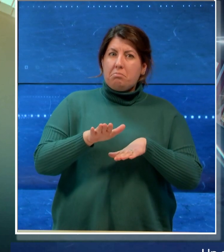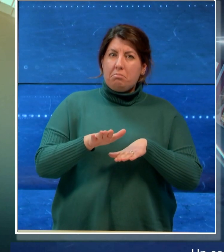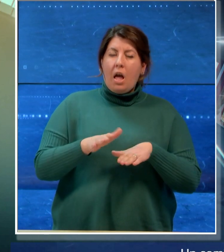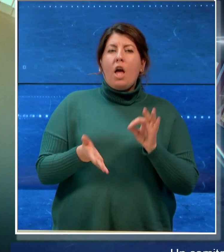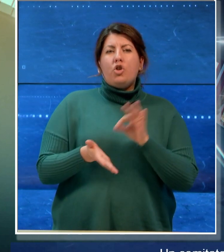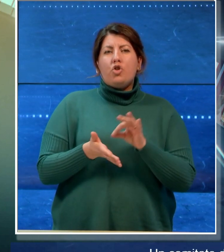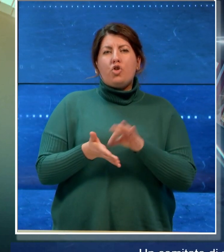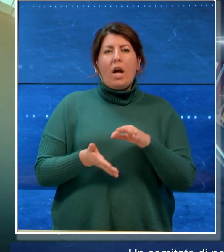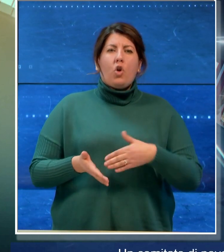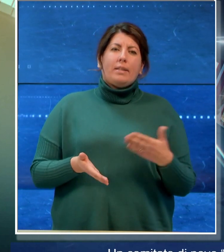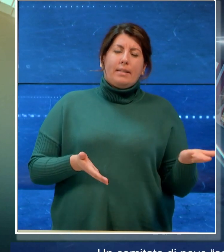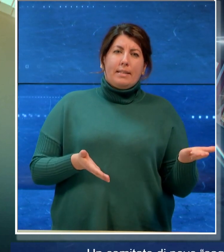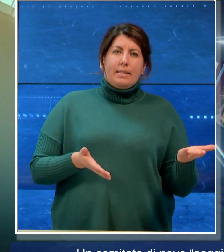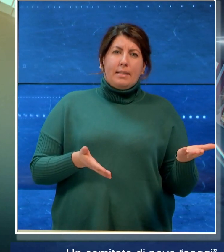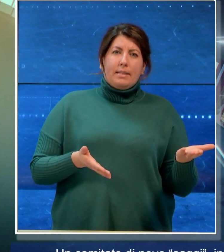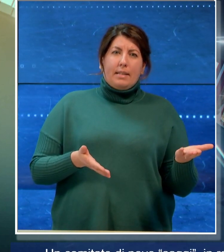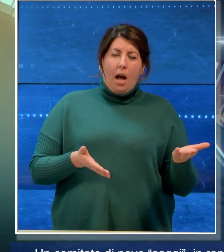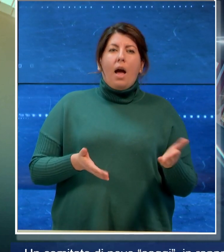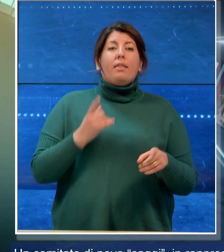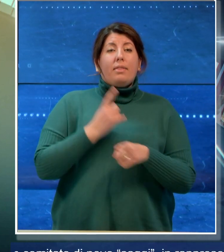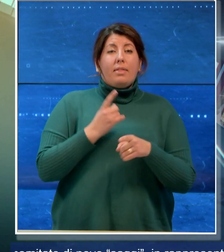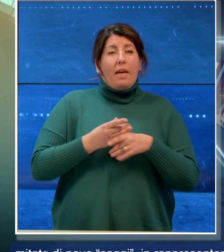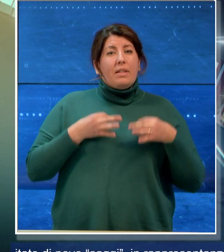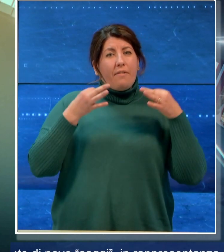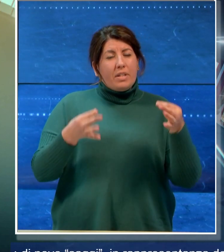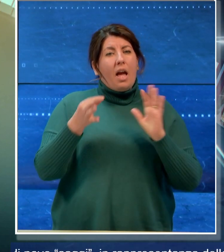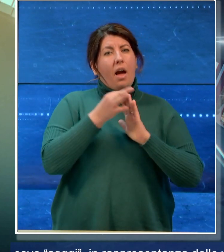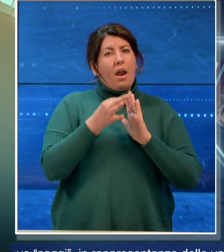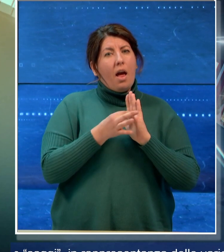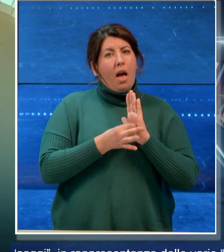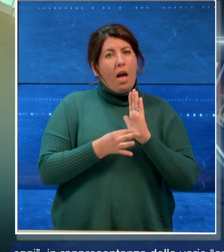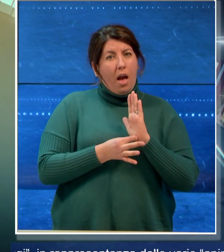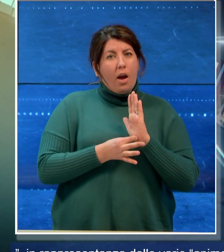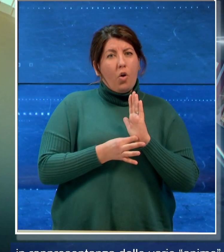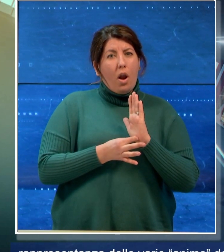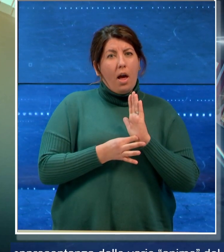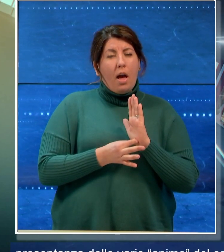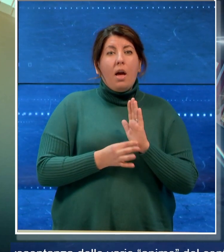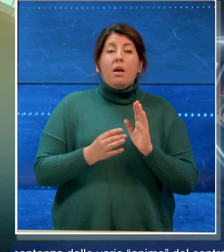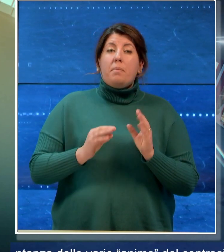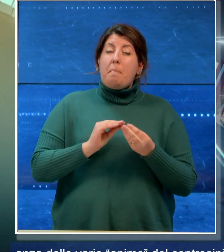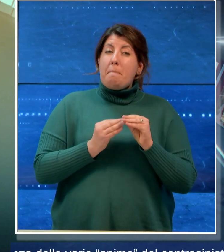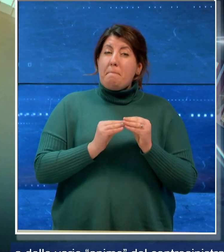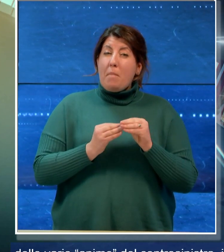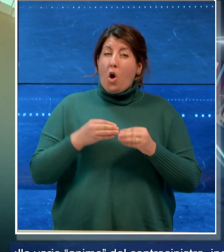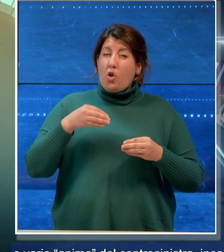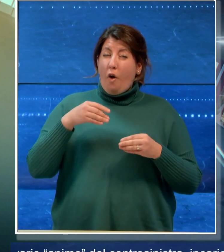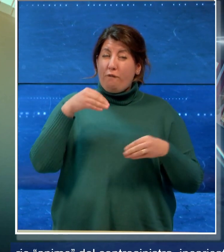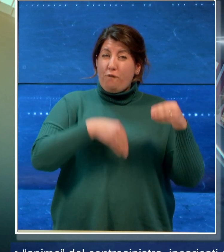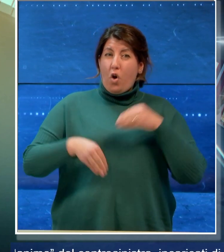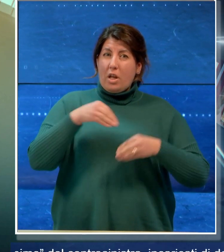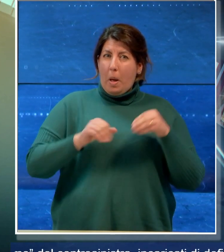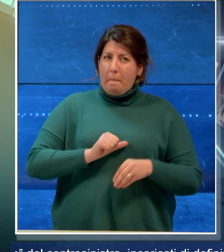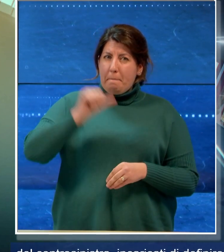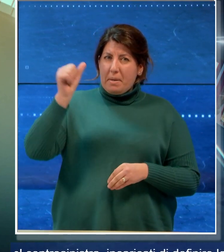-sinistra incaricati di definire le regole e fare in modo che le primarie per la scelta del